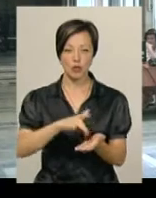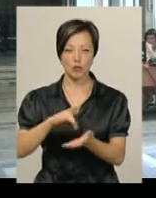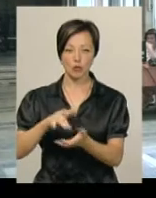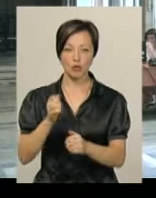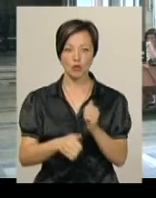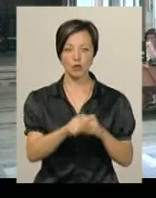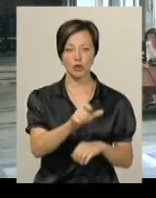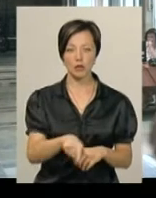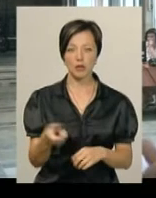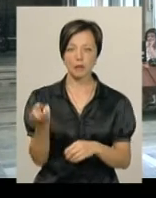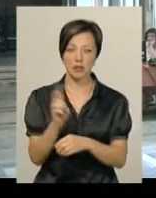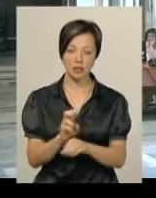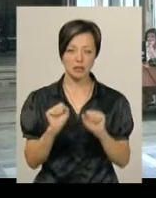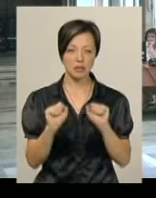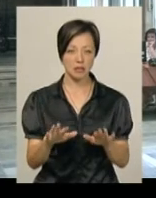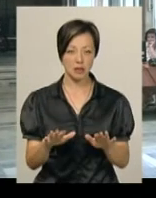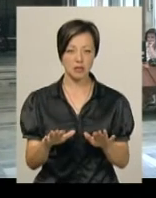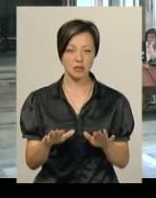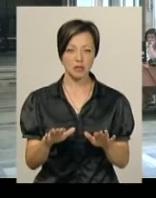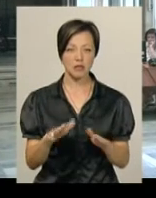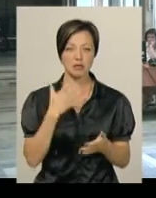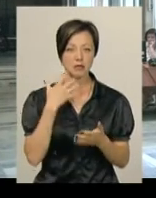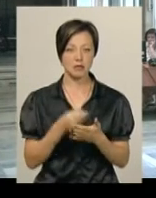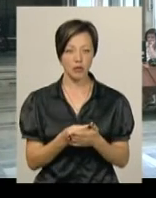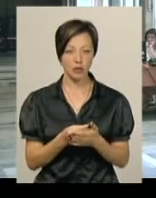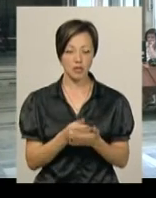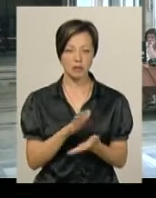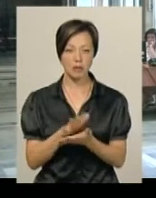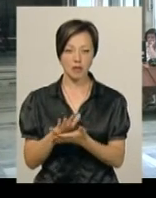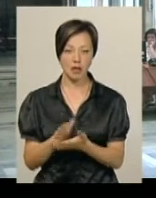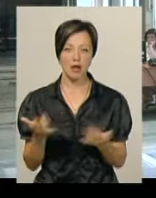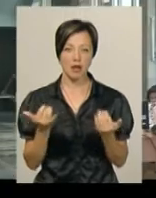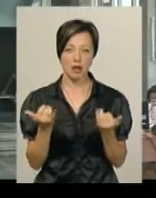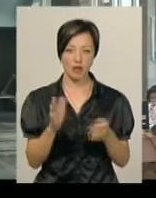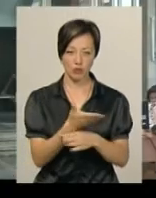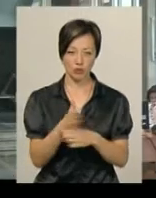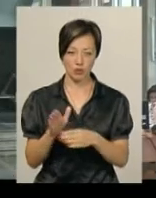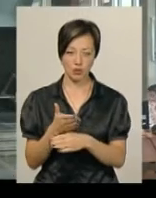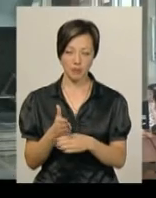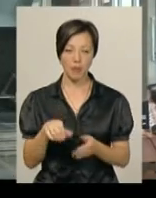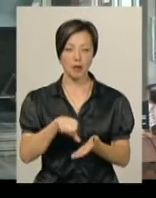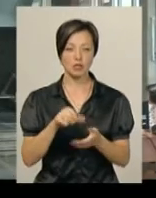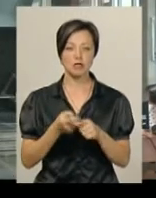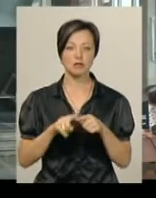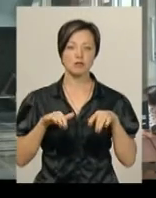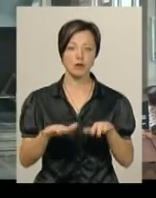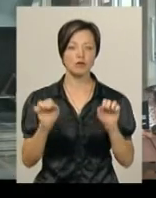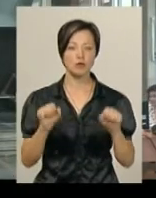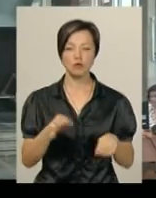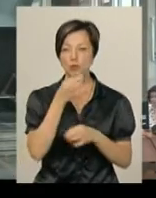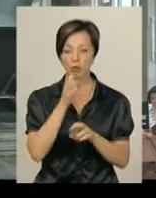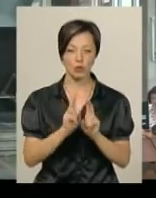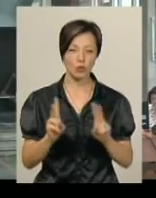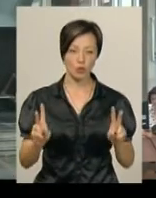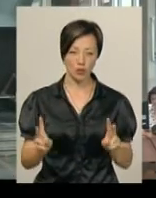де кожна людина може прийти і здати своє сміття, яке вона розділила. Учасником даного заходу може бути будь